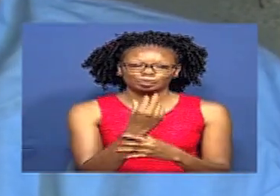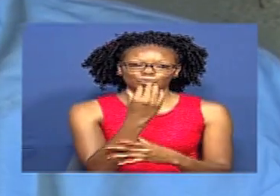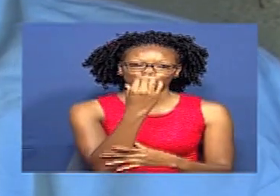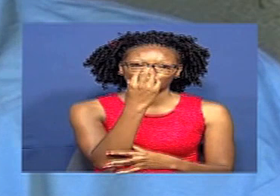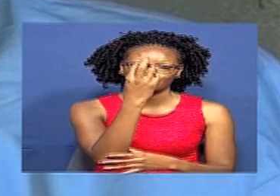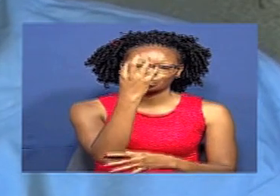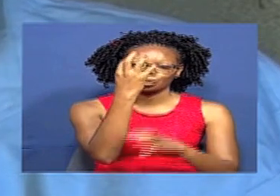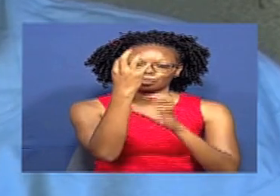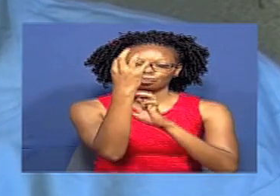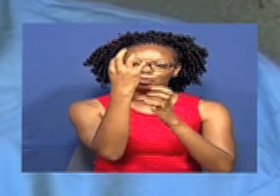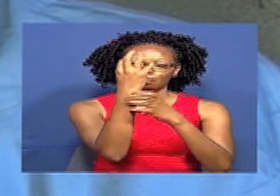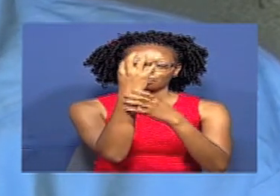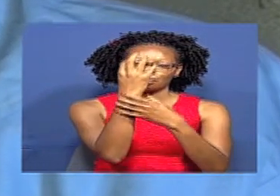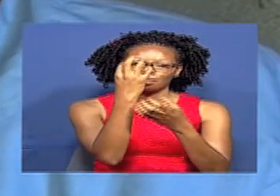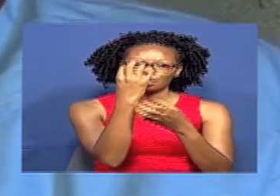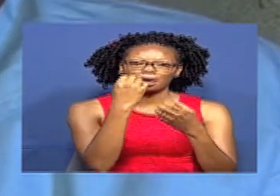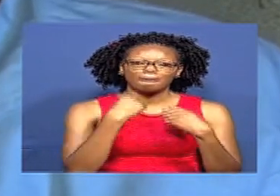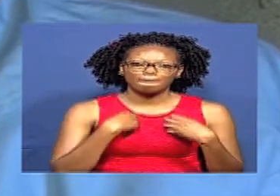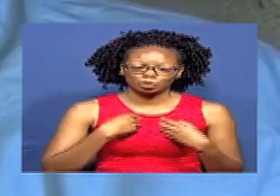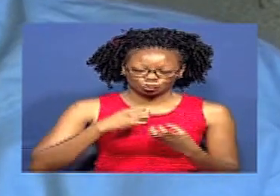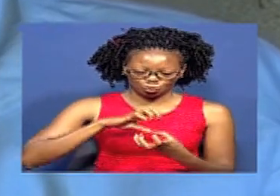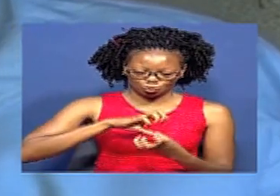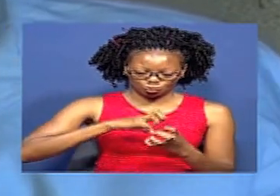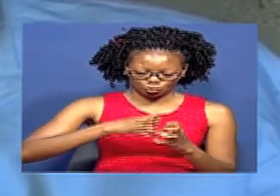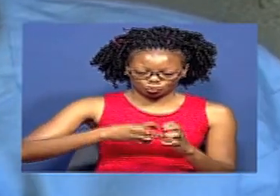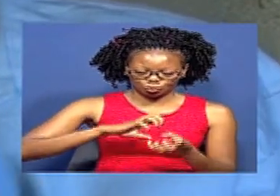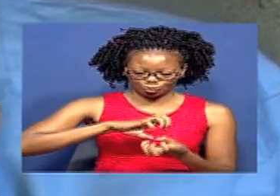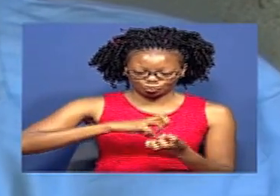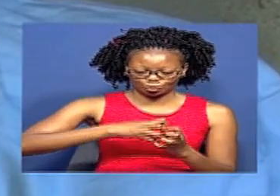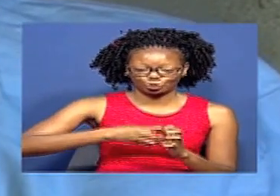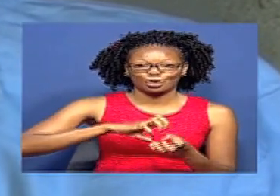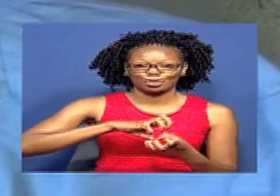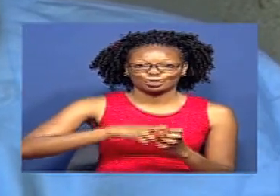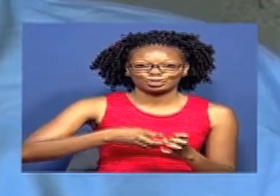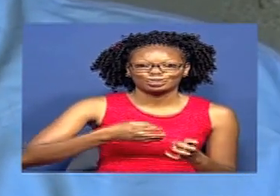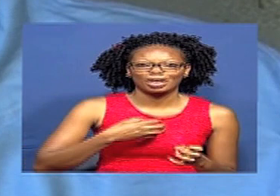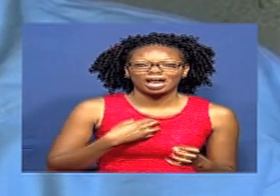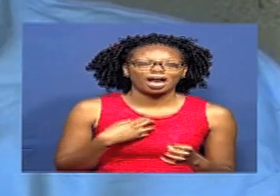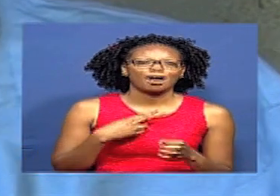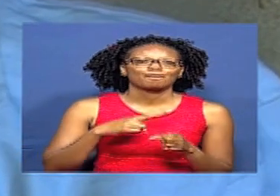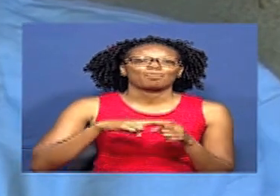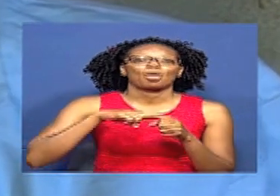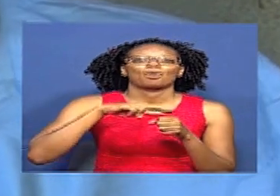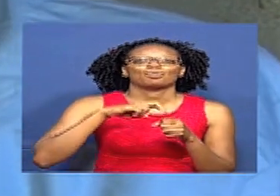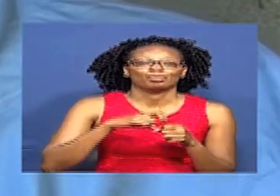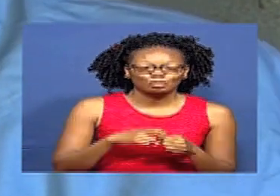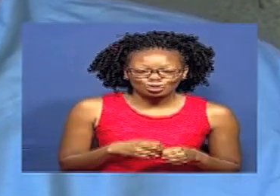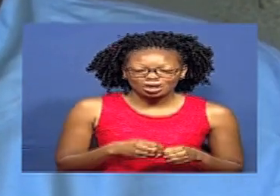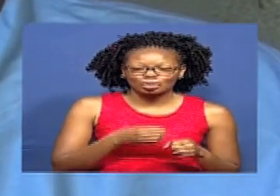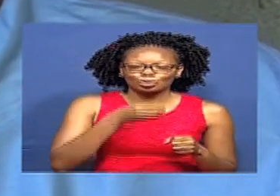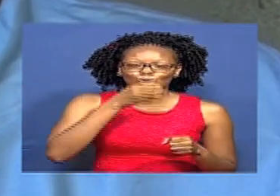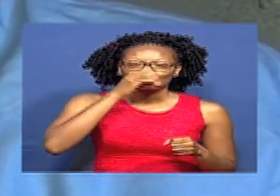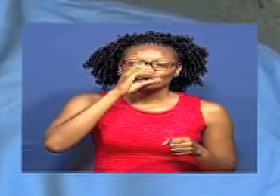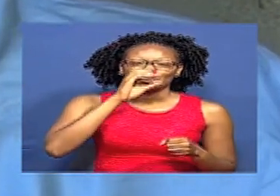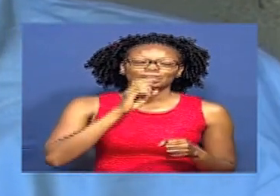saizi sasa si tunatengeneza juizi yetu Sasa watu wakusema atu watakuja kurunua kwetu kwa magunia, tumesha iwacha, sisi